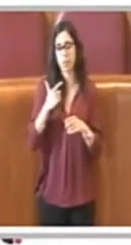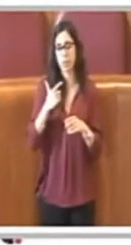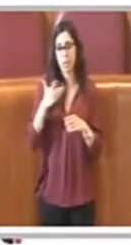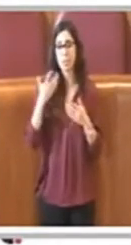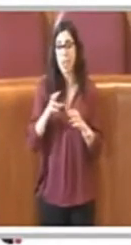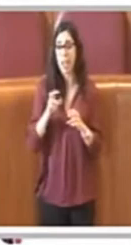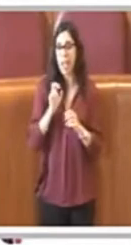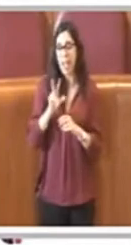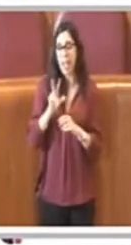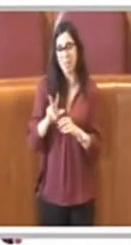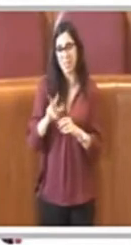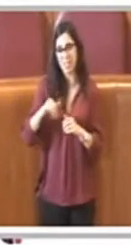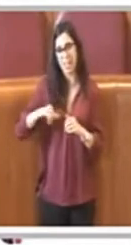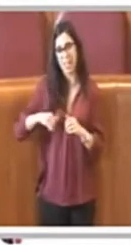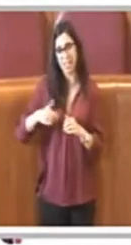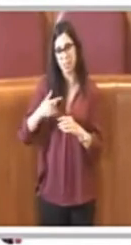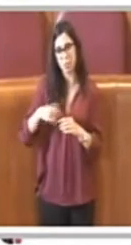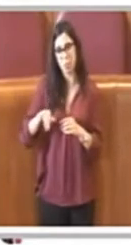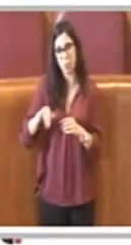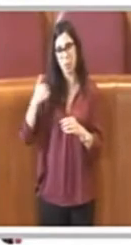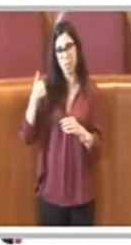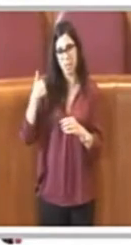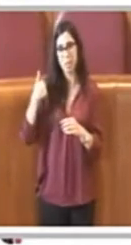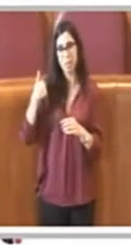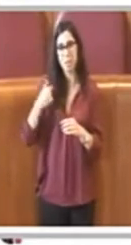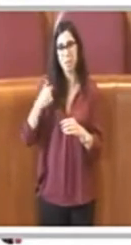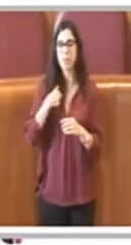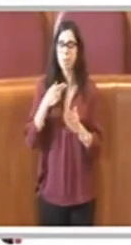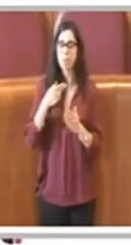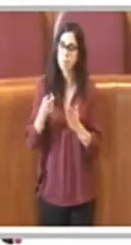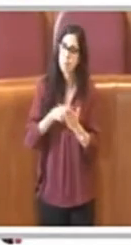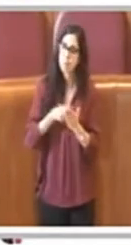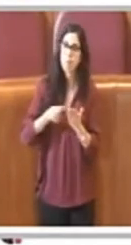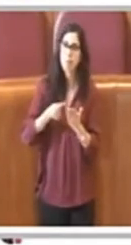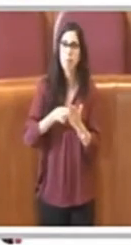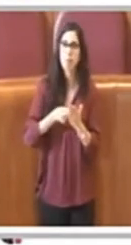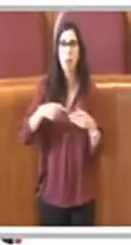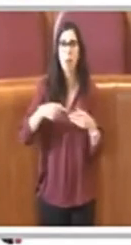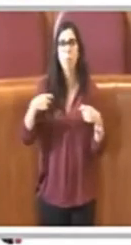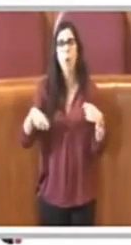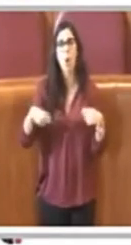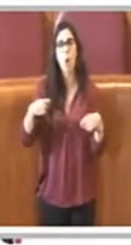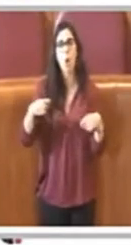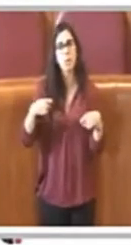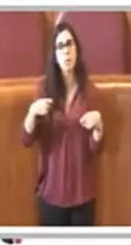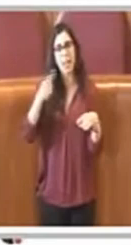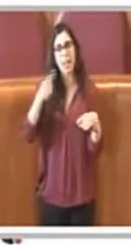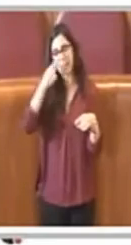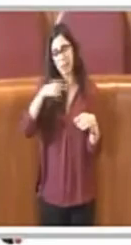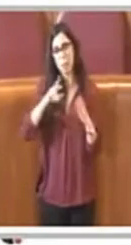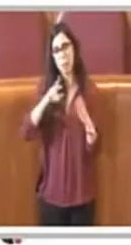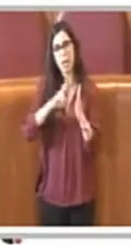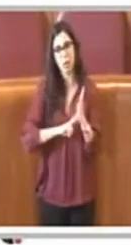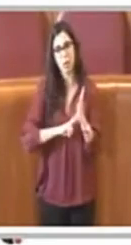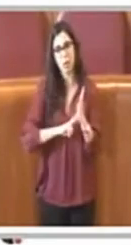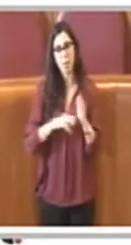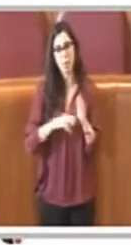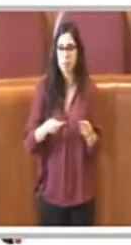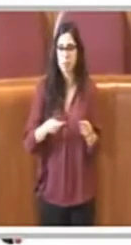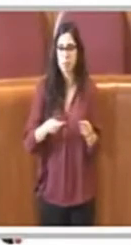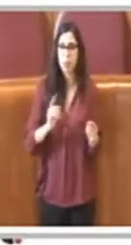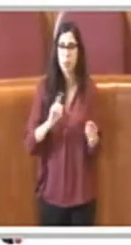predisporrò una sorta di bozza, un prototipo di regolamento che metterò a disposizione di tutti i municipi, proprio per